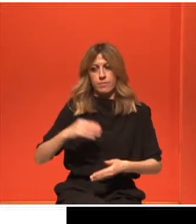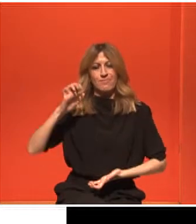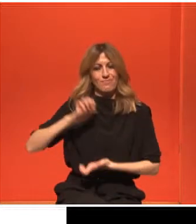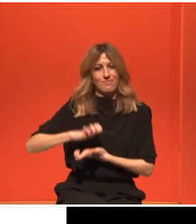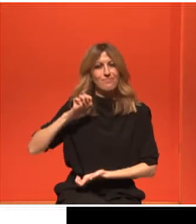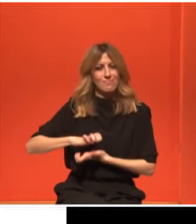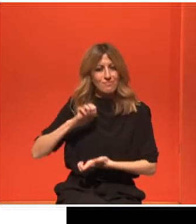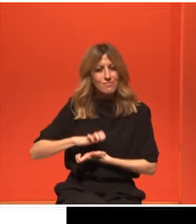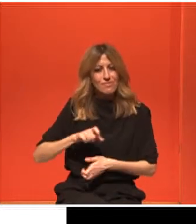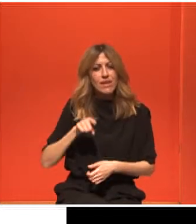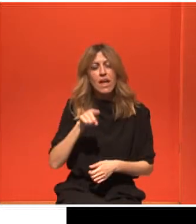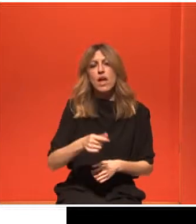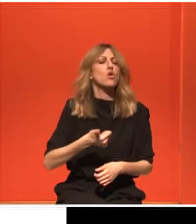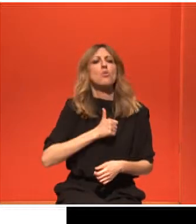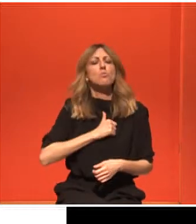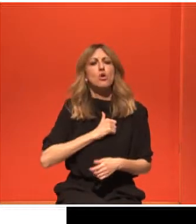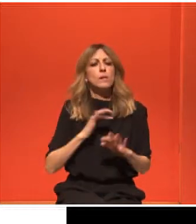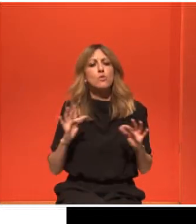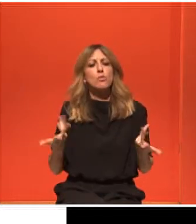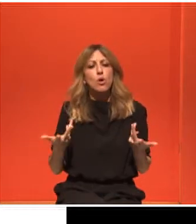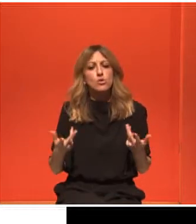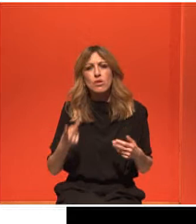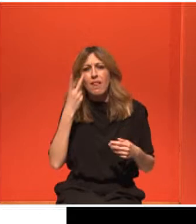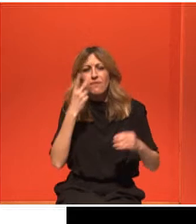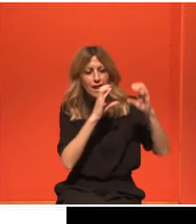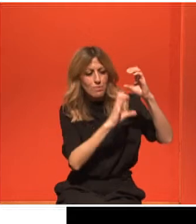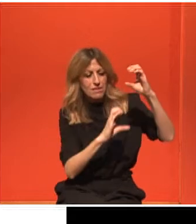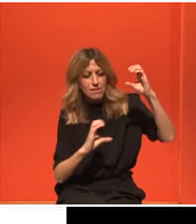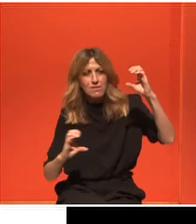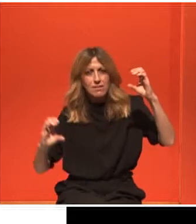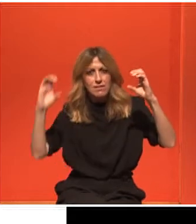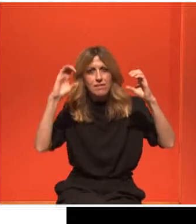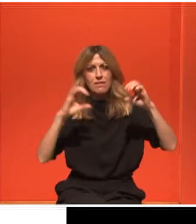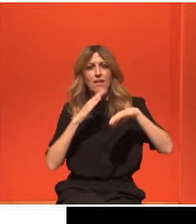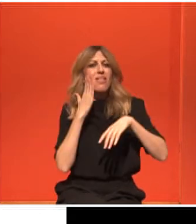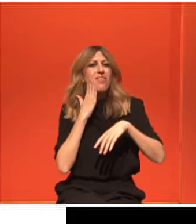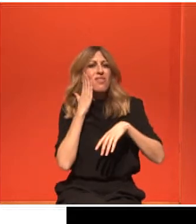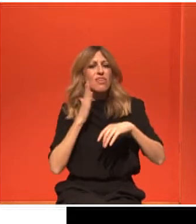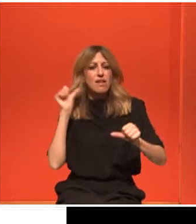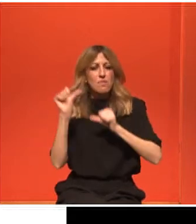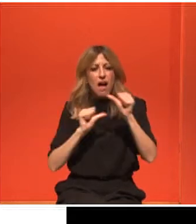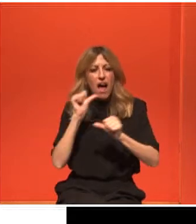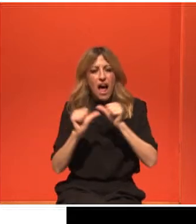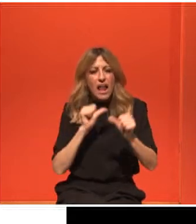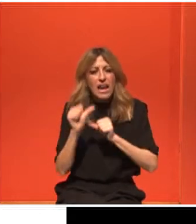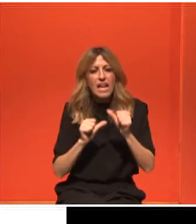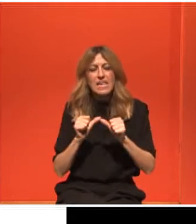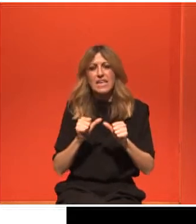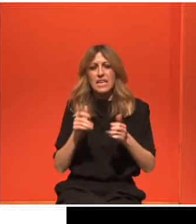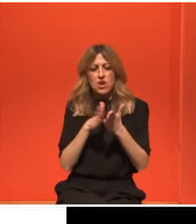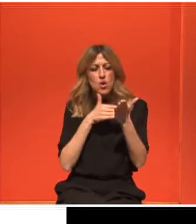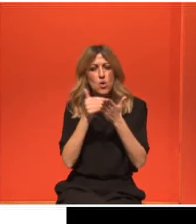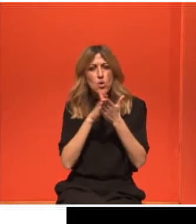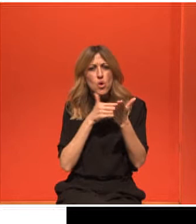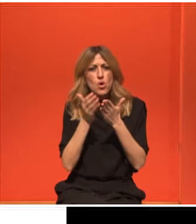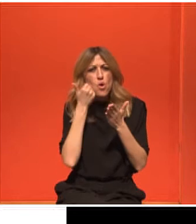μην τυχόν εμφανιστούν στο μαστό αυτά τα σημάδια που βλέπετε. Αλλαγές στο δέρμα, αλλαγές στη θηλή, στο χρώμα, στην υφή, υγρό από τη θηλή,